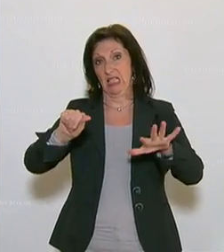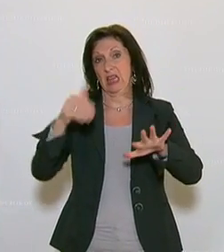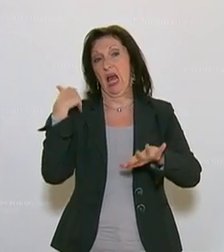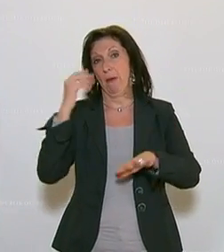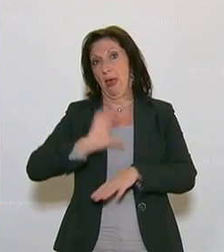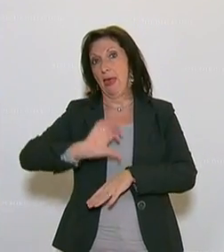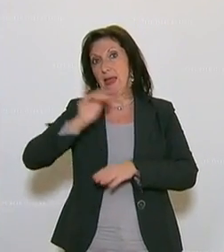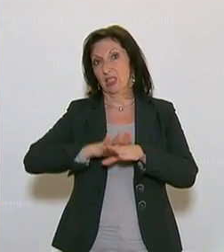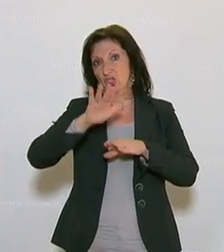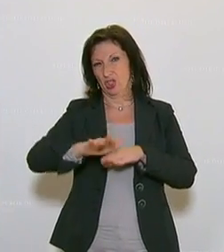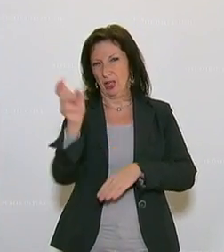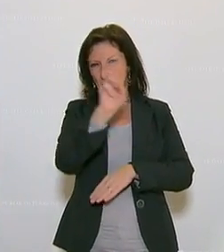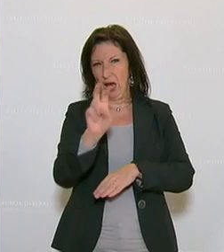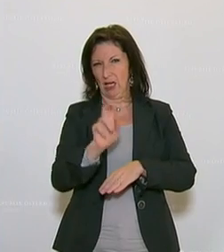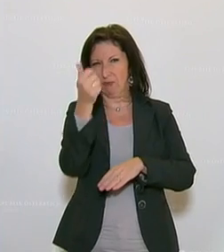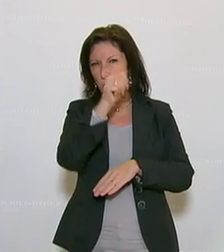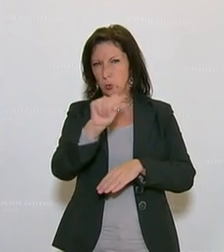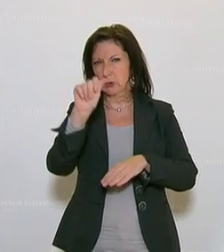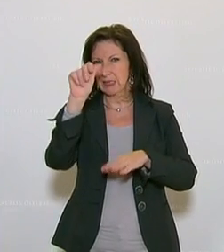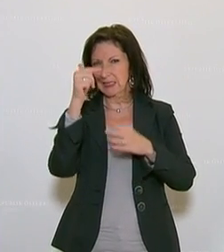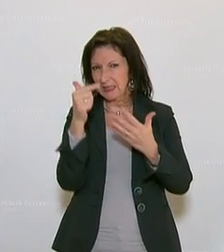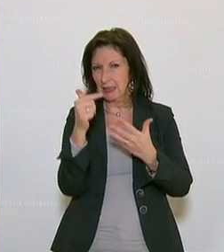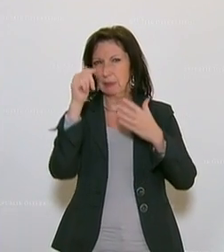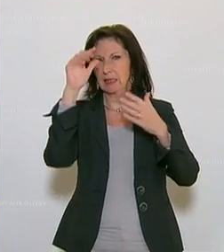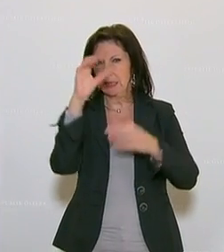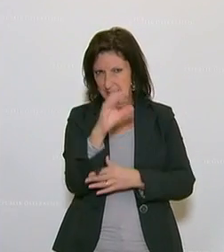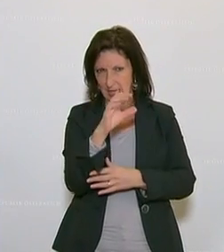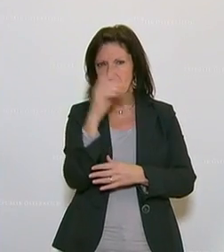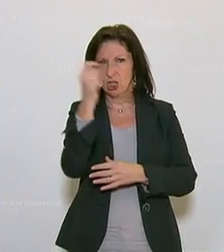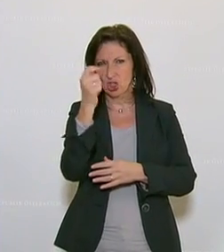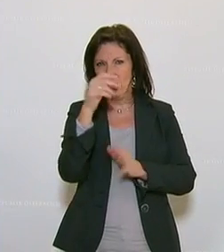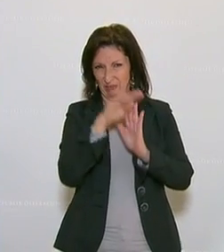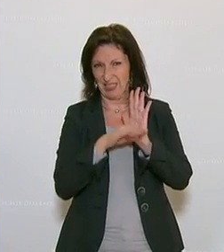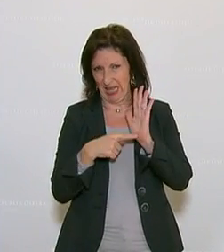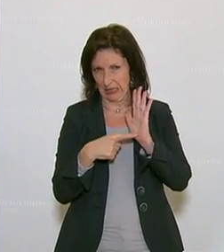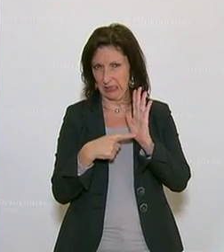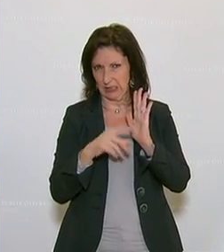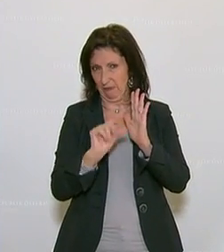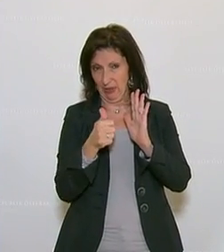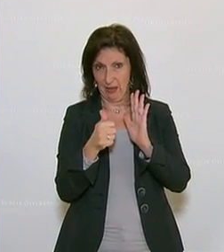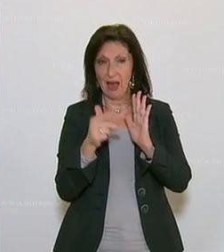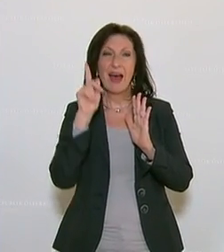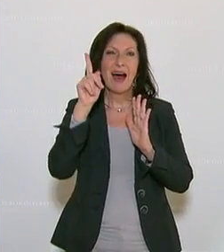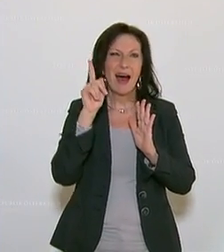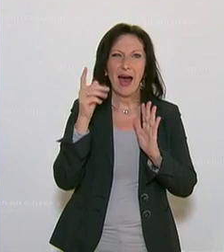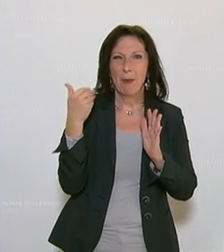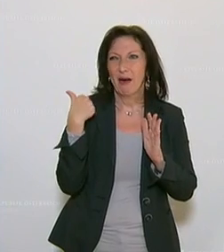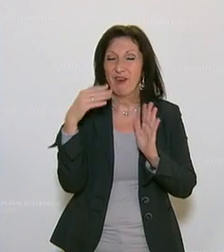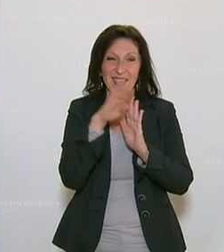hier mit dem Paragrafen 107c Strafgesetzbuch hier vorzugehen. Aber es ist natürlich eine logistische